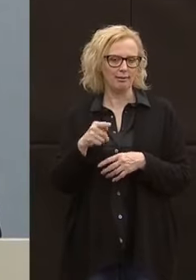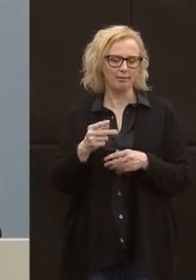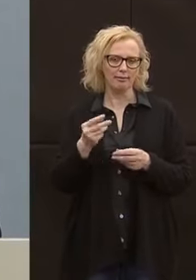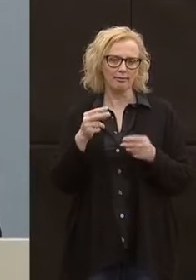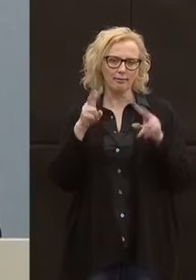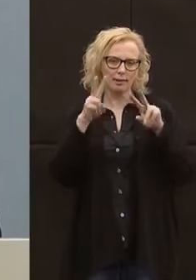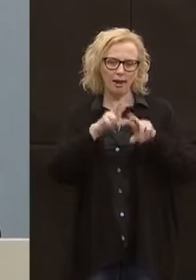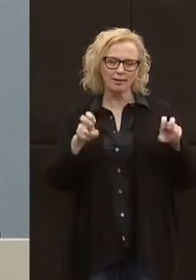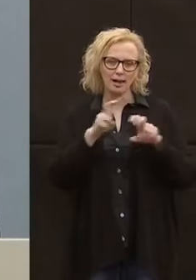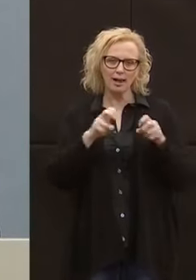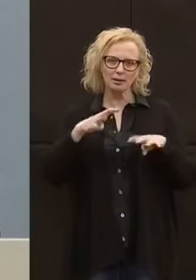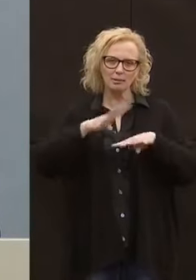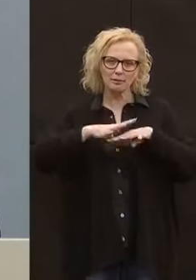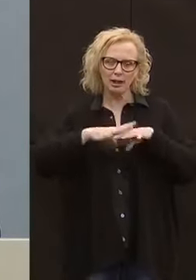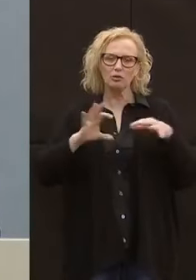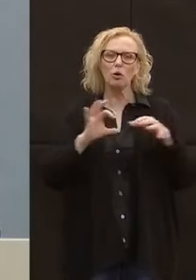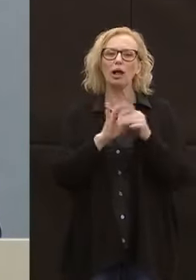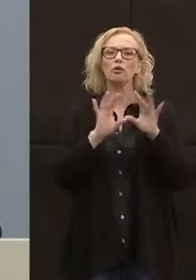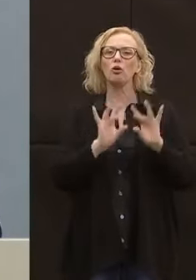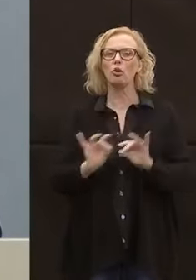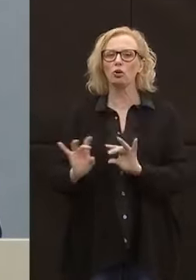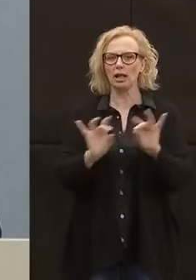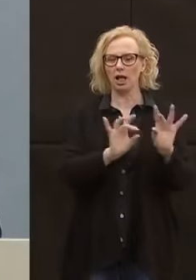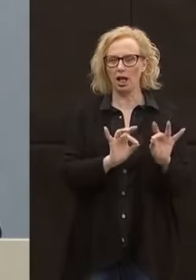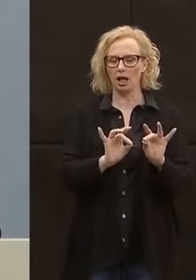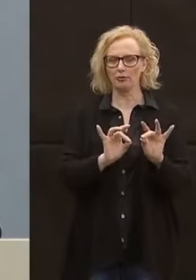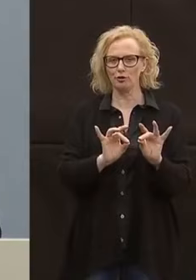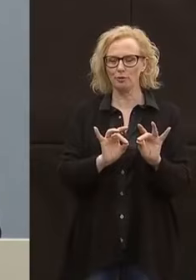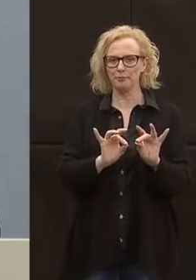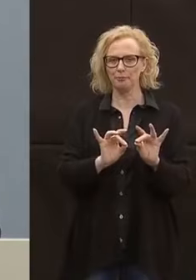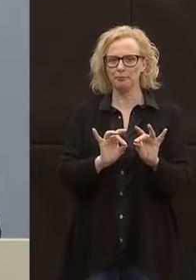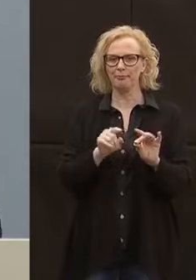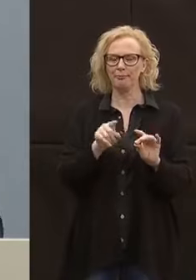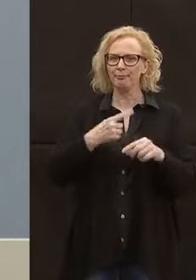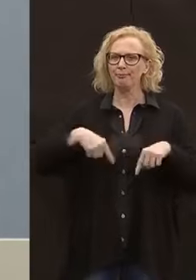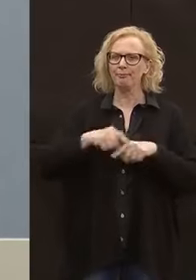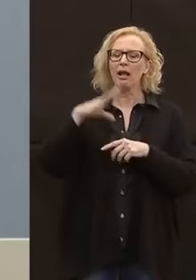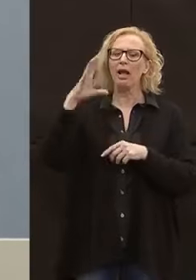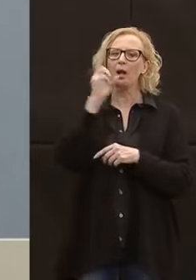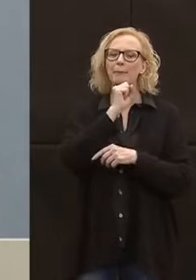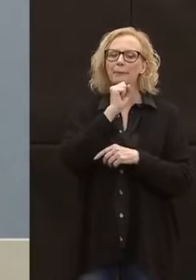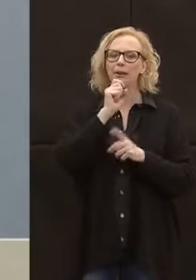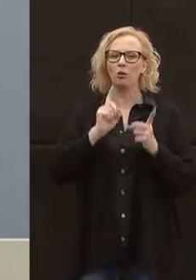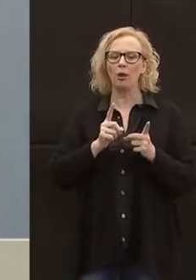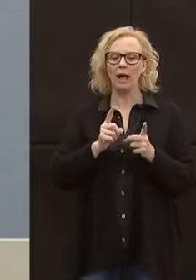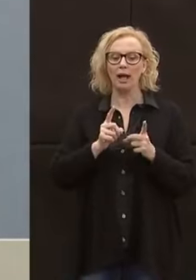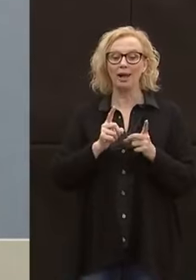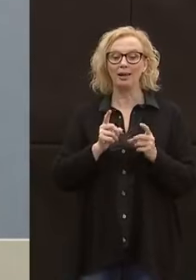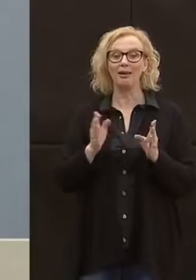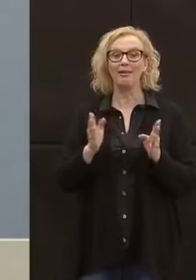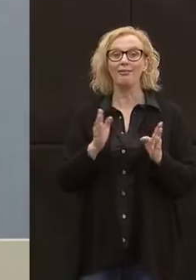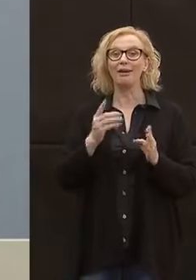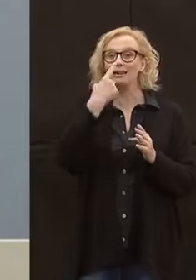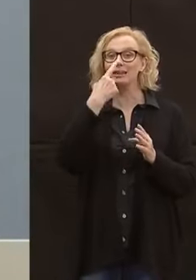al sistema del contagio. E quello che abbiamo capito è che in una fase 2